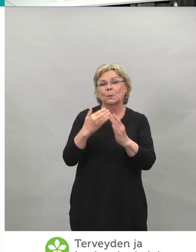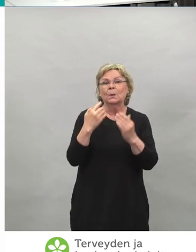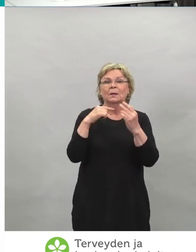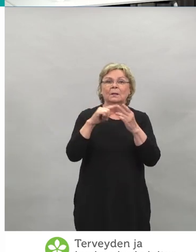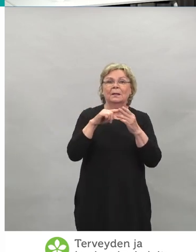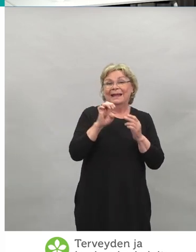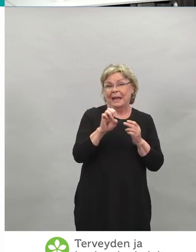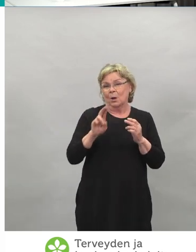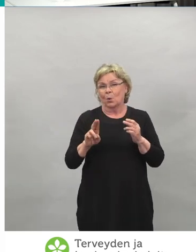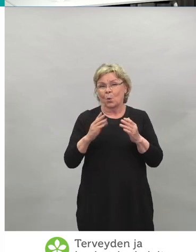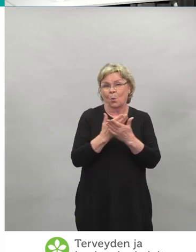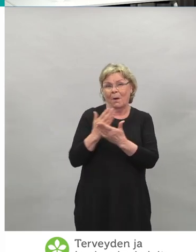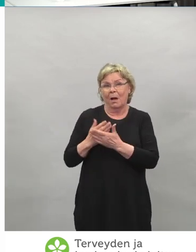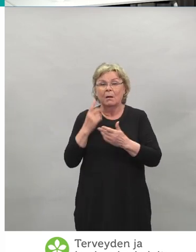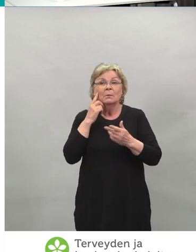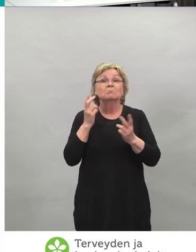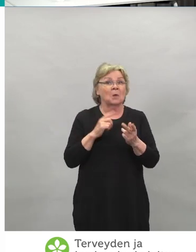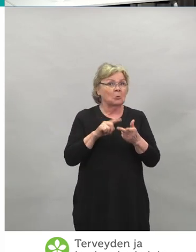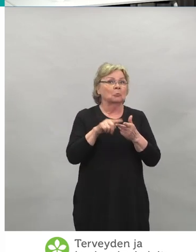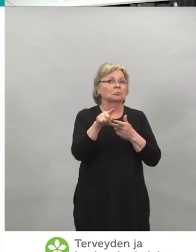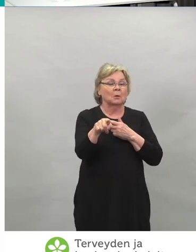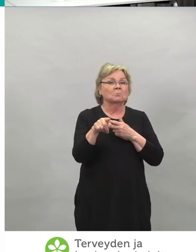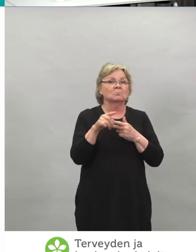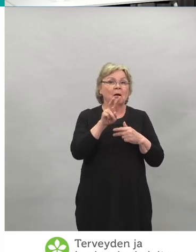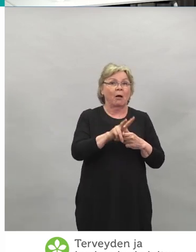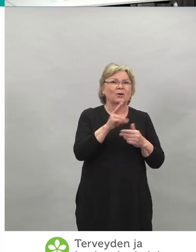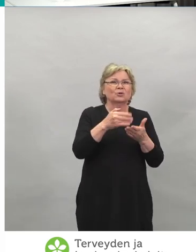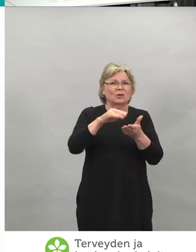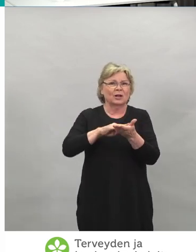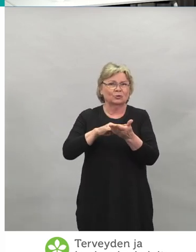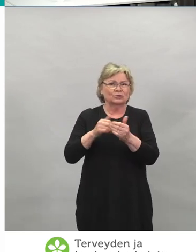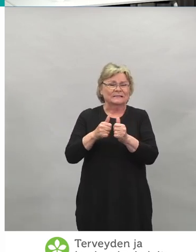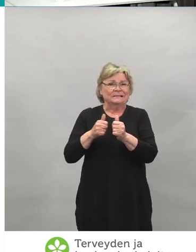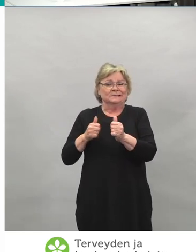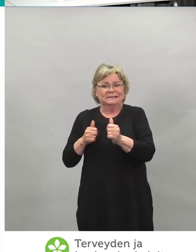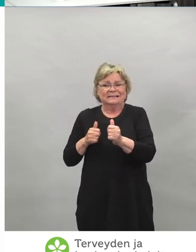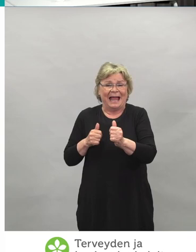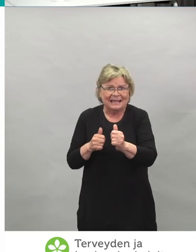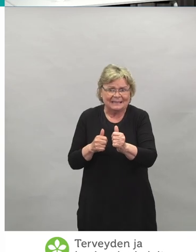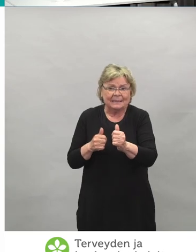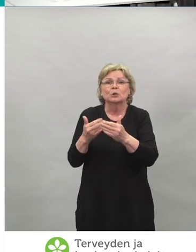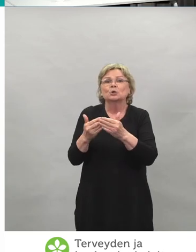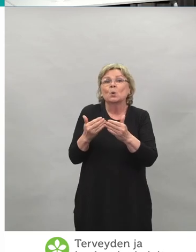EU-maissa, mutta kakkosannoksessa selvästi jäljessä meidän pidemmän annosvälin takia.